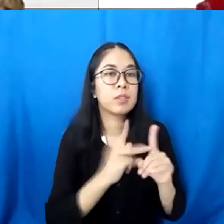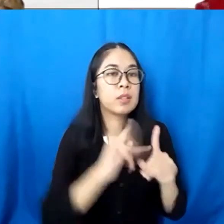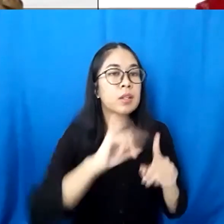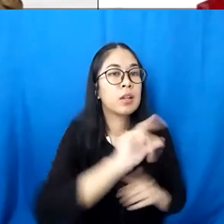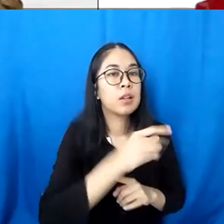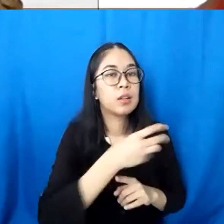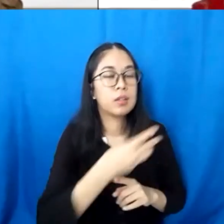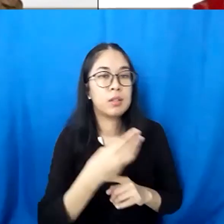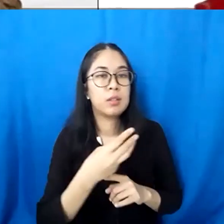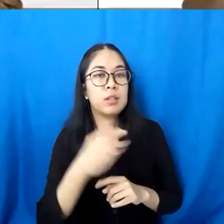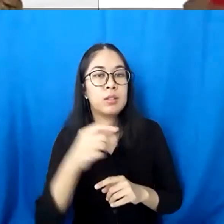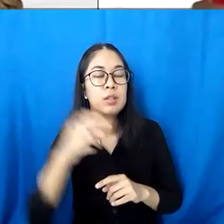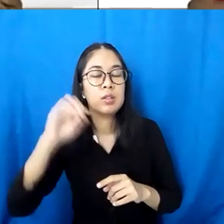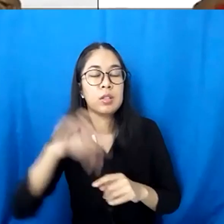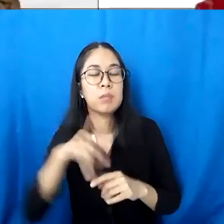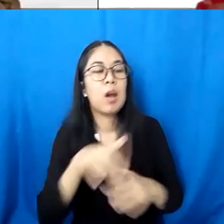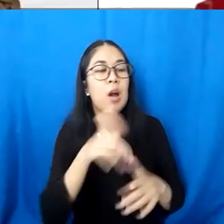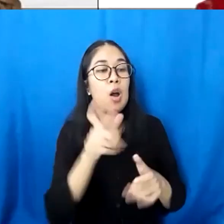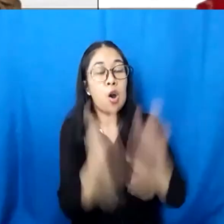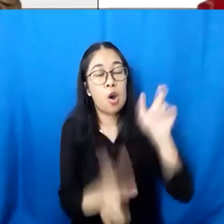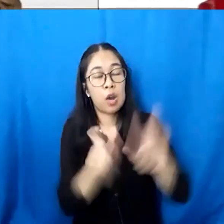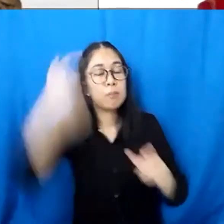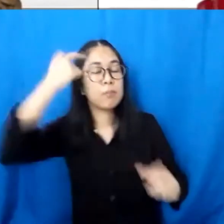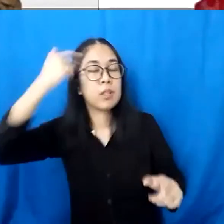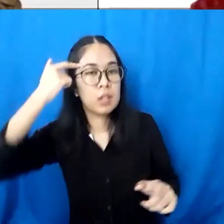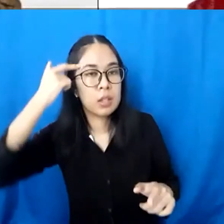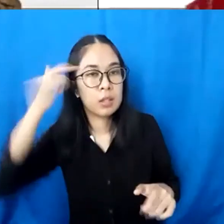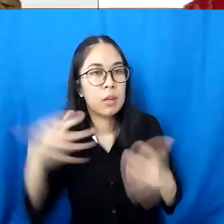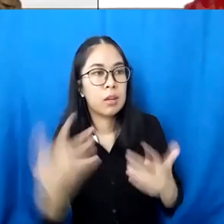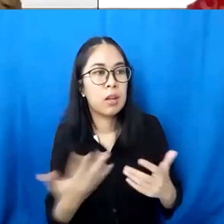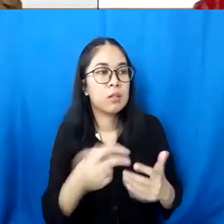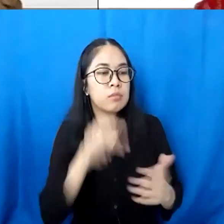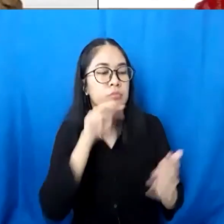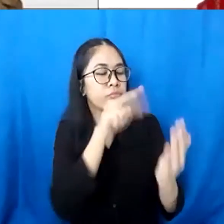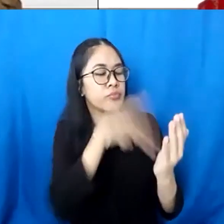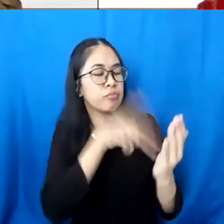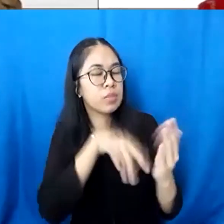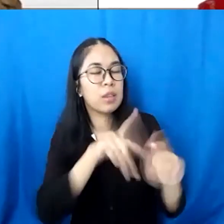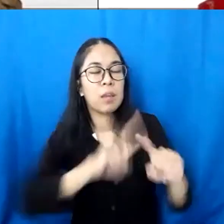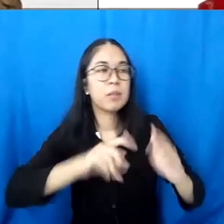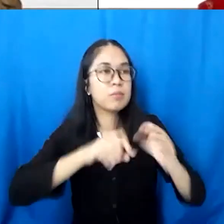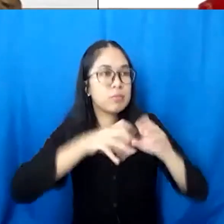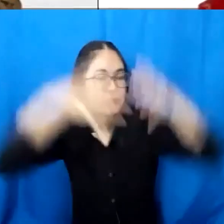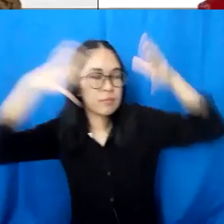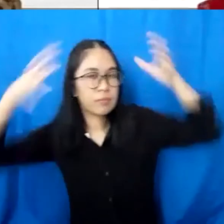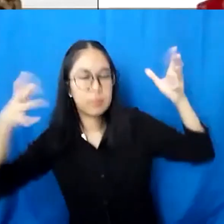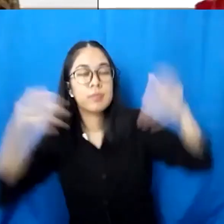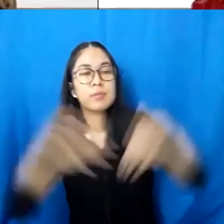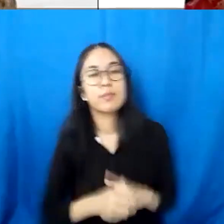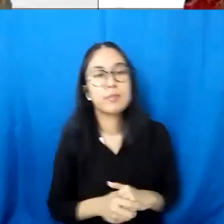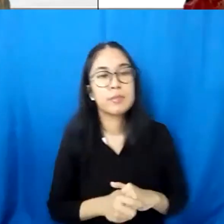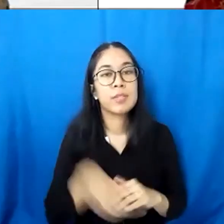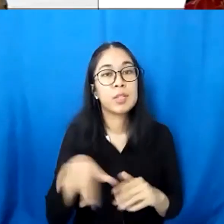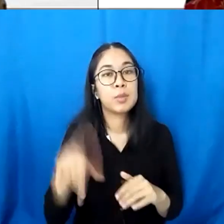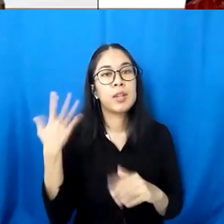bagaimana orang berpikir tidak hanya semenuluh dari apa yang dia baca lebih luas lagi demikian disampaikan oleh Prof Asli